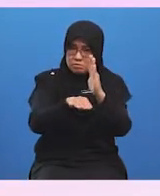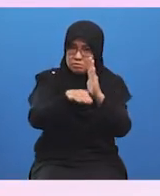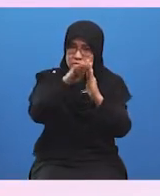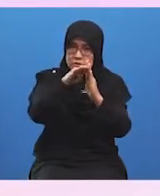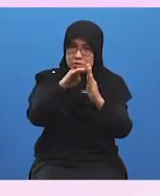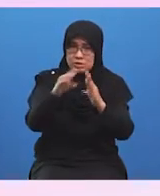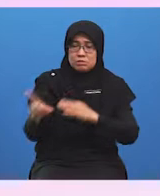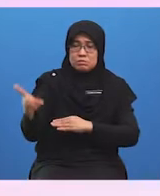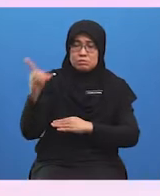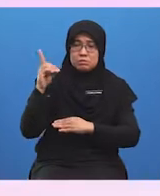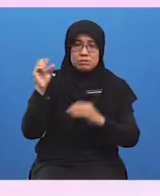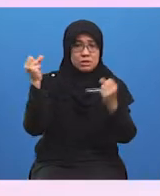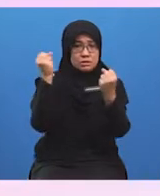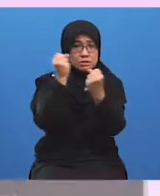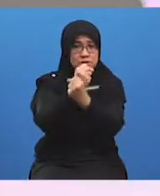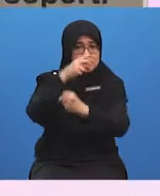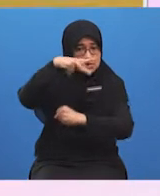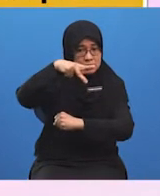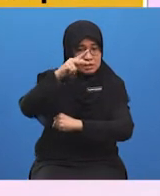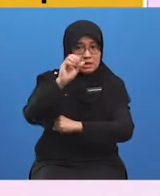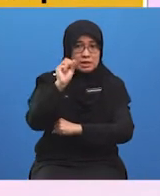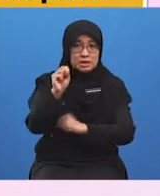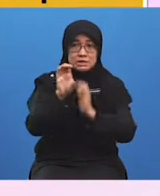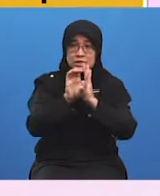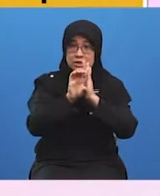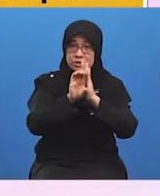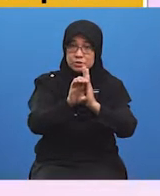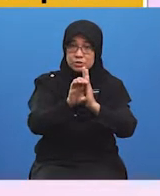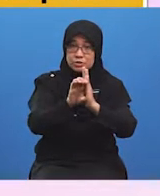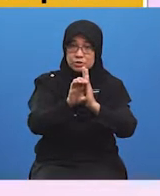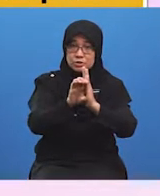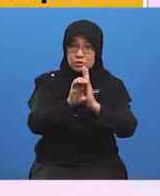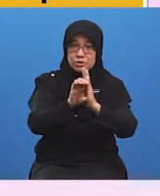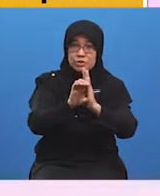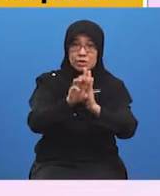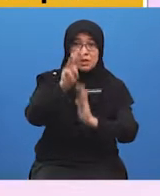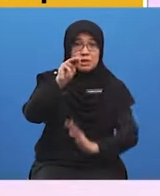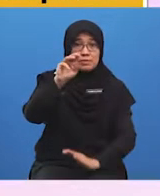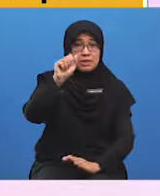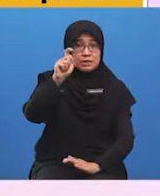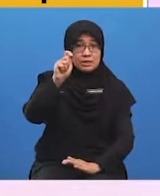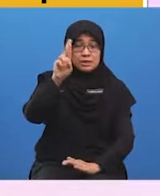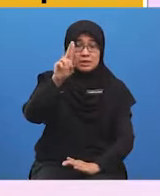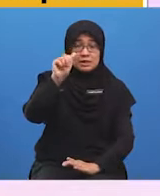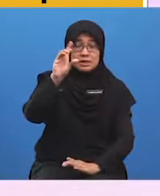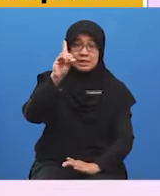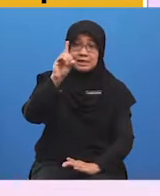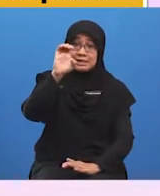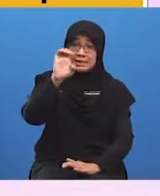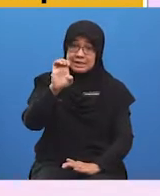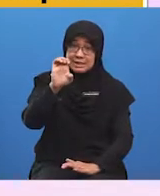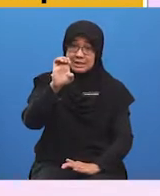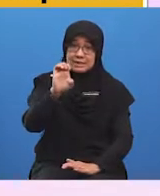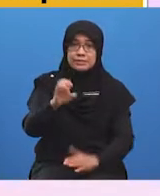pasaran terbuka. Contohnya, Perbadanan Pembangunan Perdagangan Luar Malaysia, Matrim,